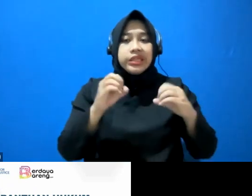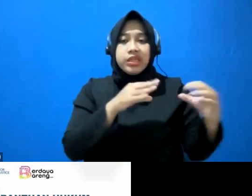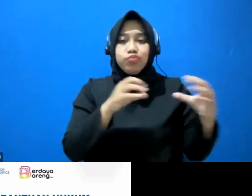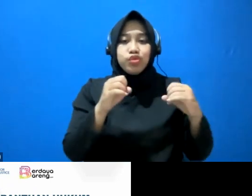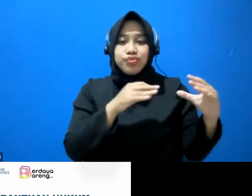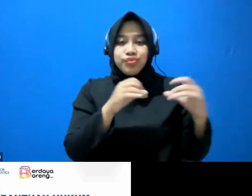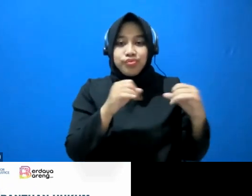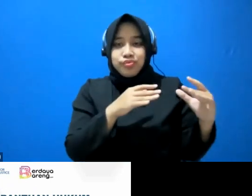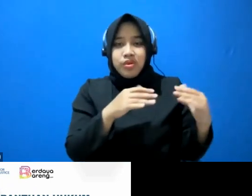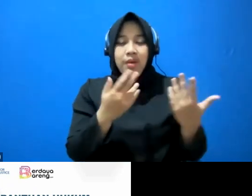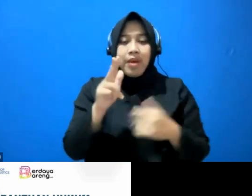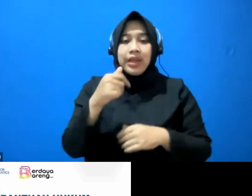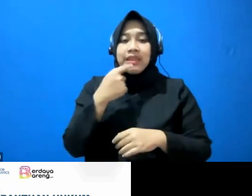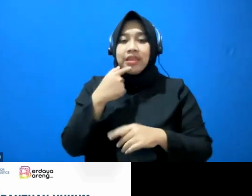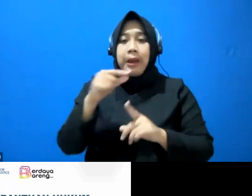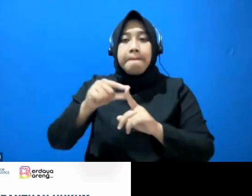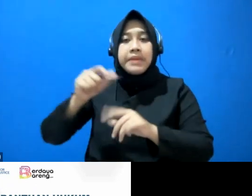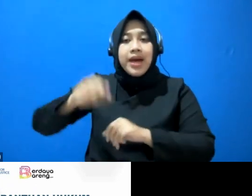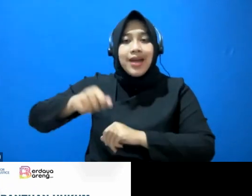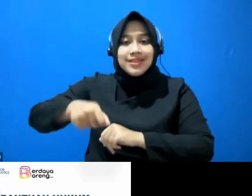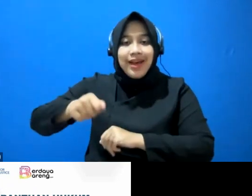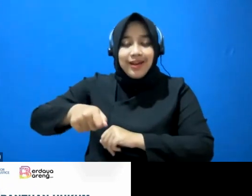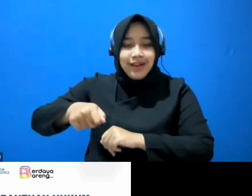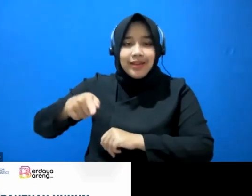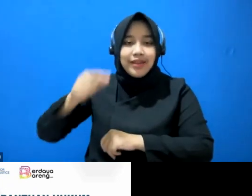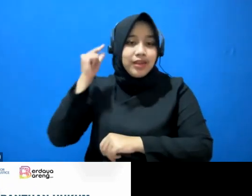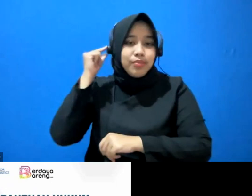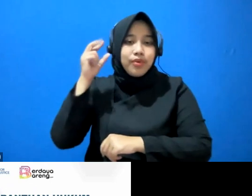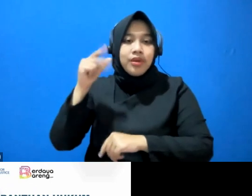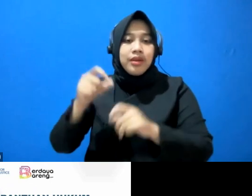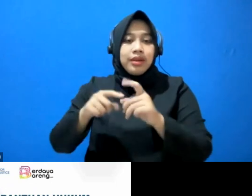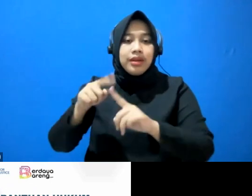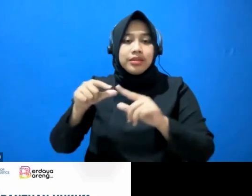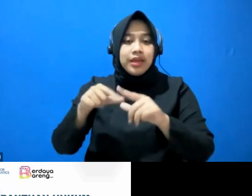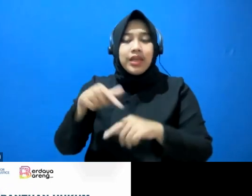kaitannya sama pengacara-pengacara ini Ibu resta. Ribut nanti.